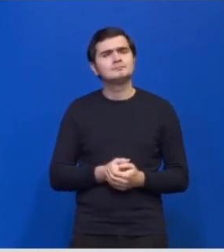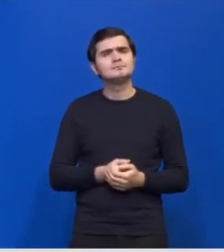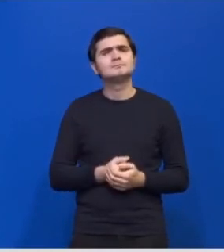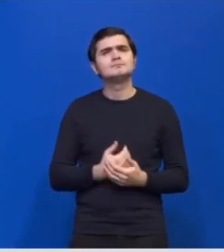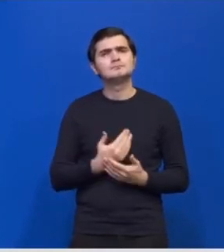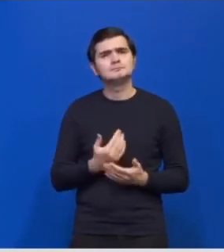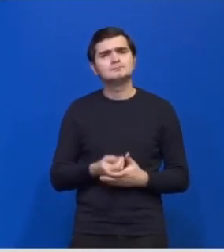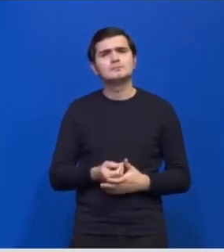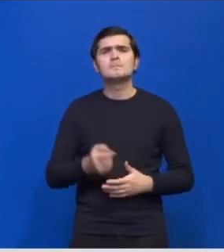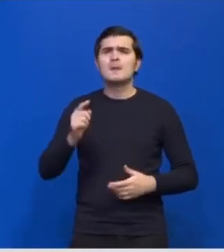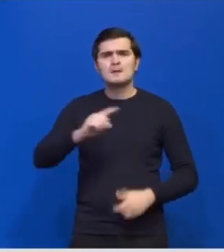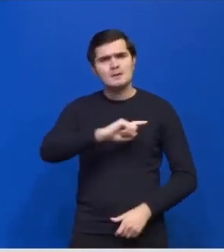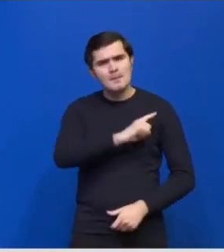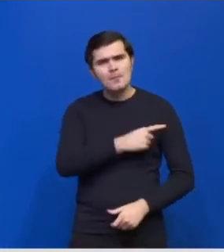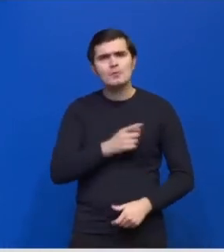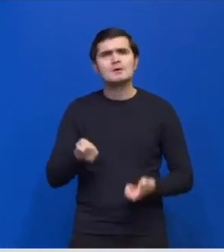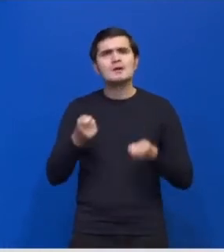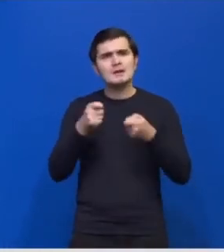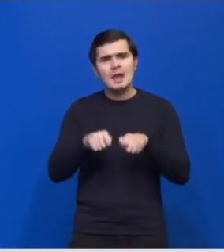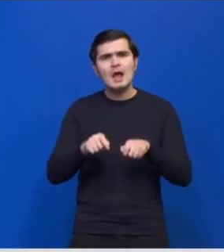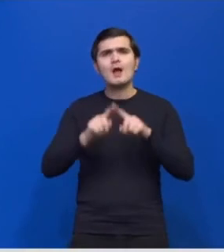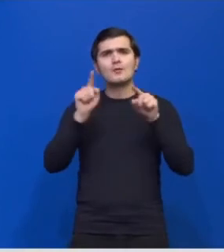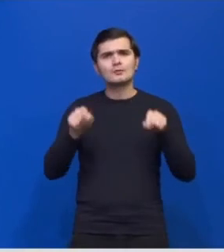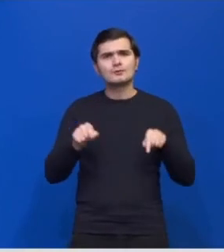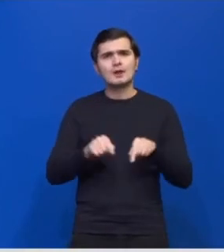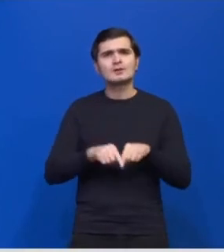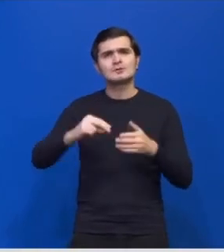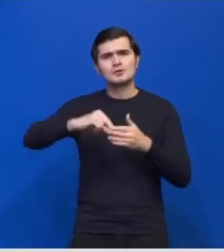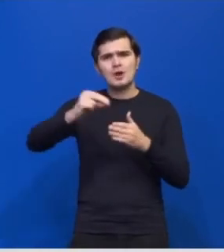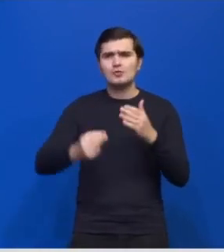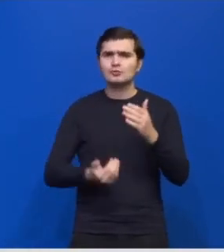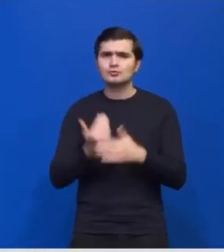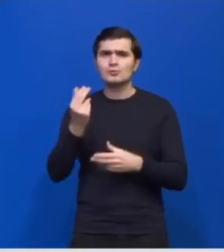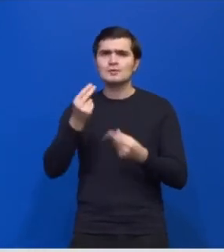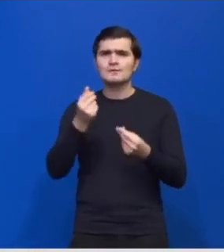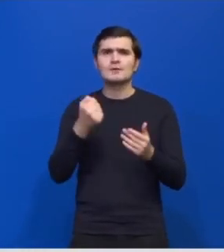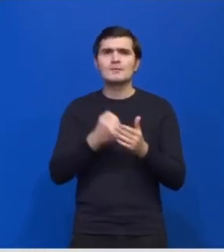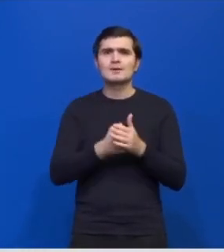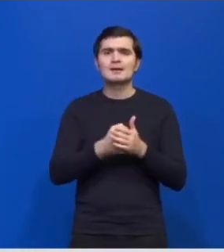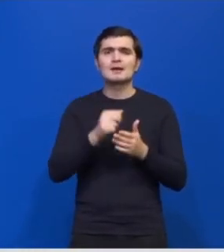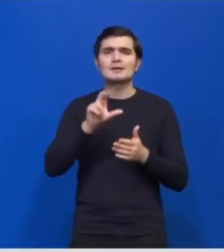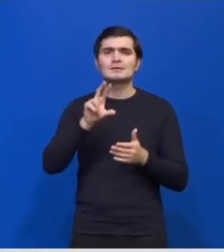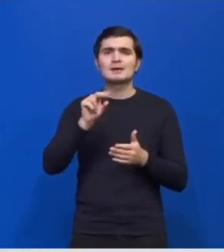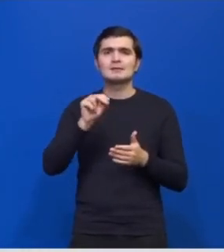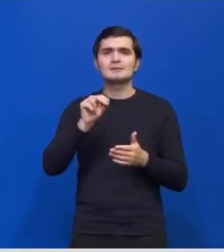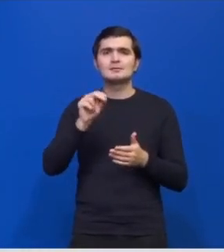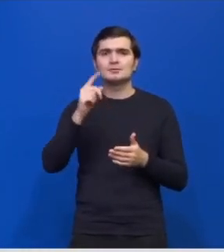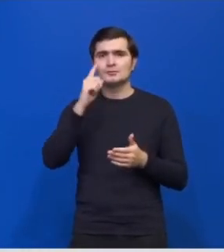Se pot încheia contracte și acorduri noi de finanțare până la 30 iunie 2022.